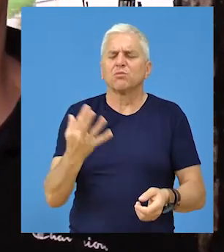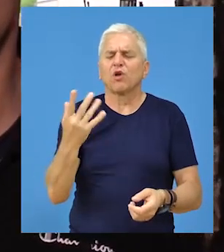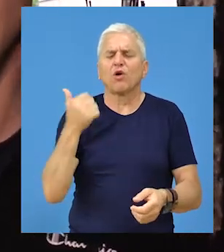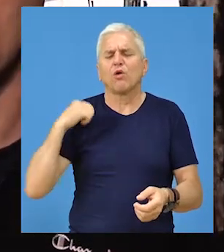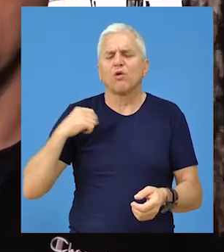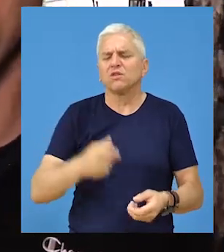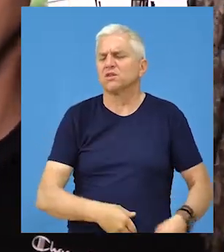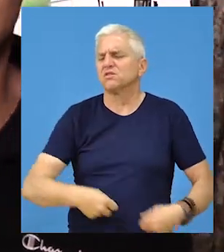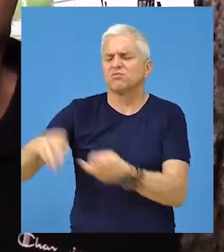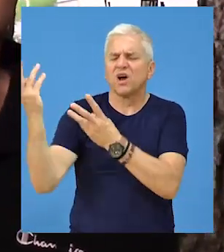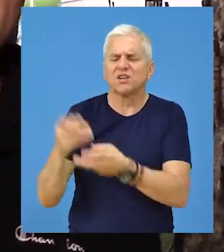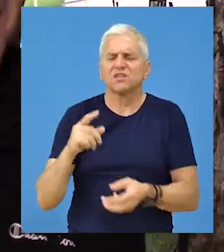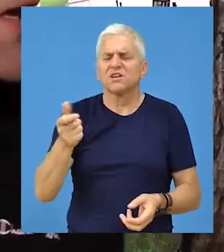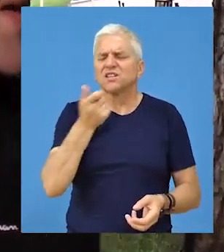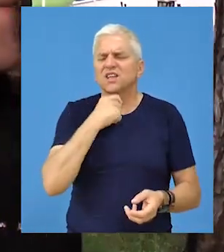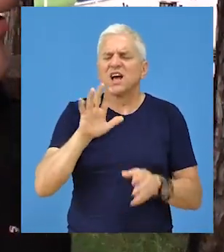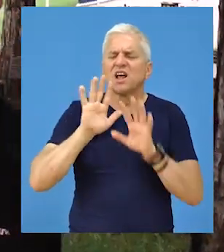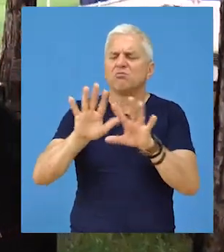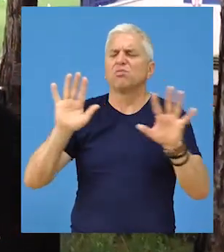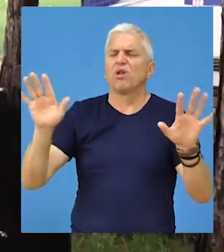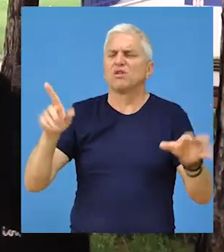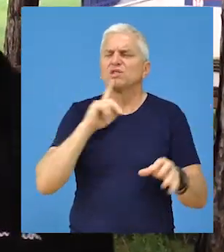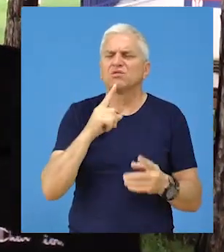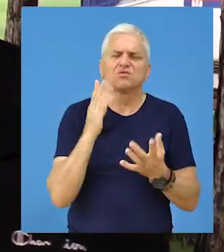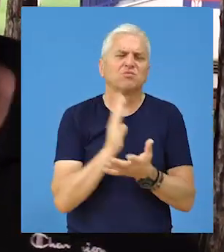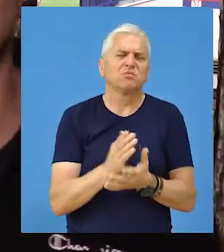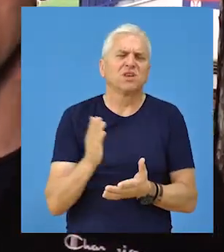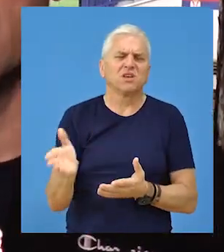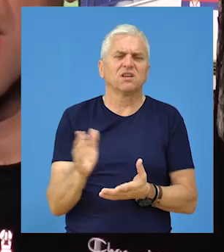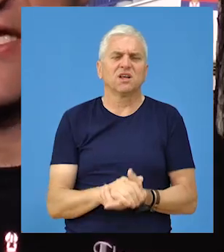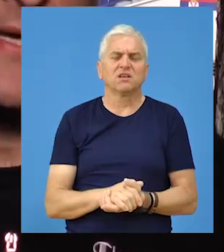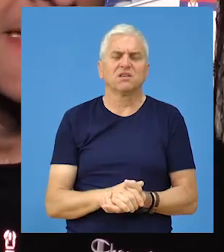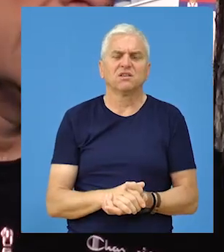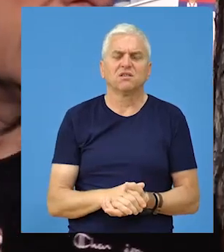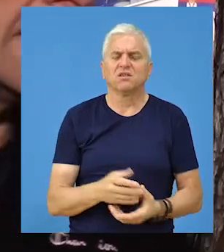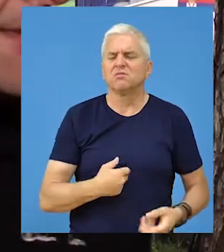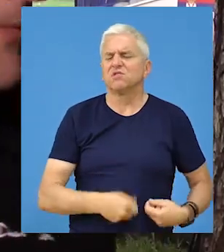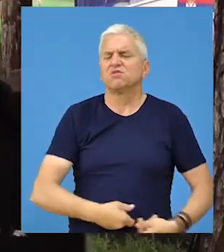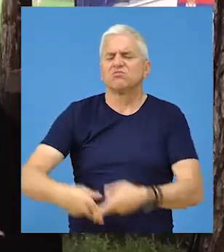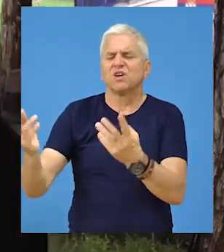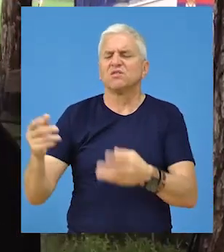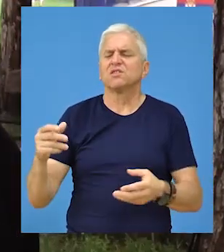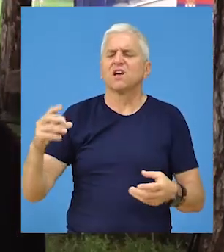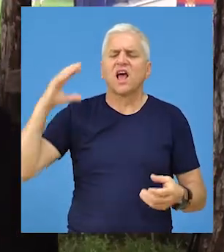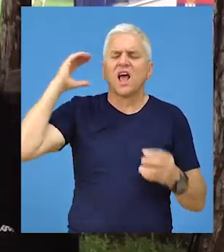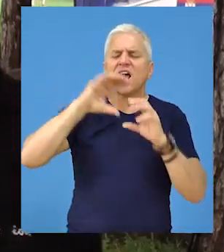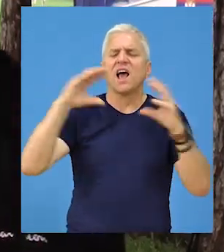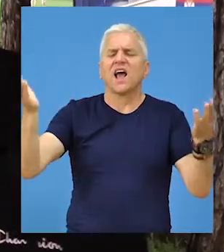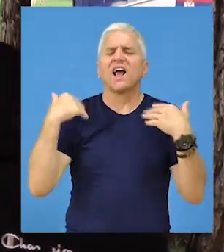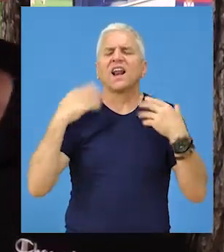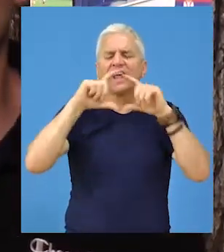posle više godina, izbačeni su neke OSB ploče unutar koje su bile. Ubacit ćemo